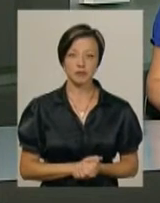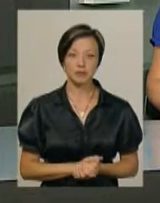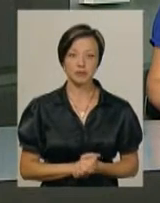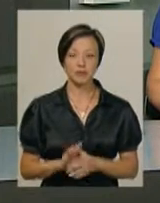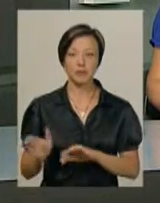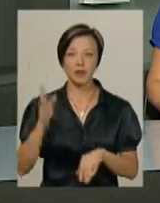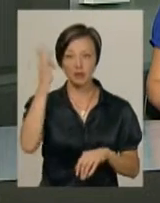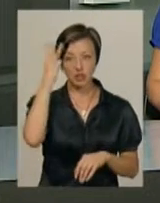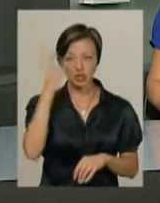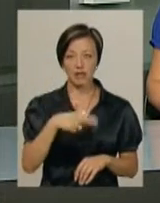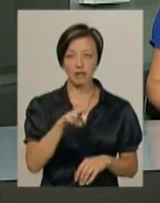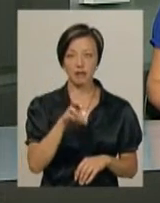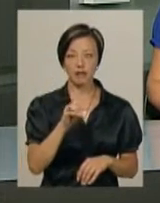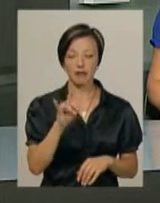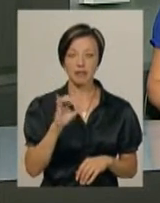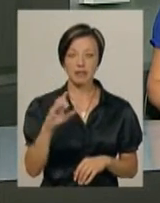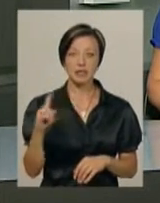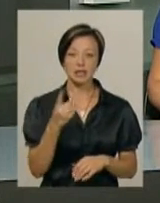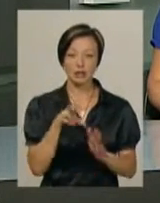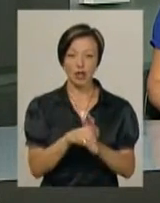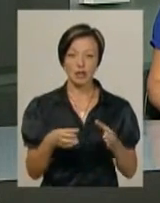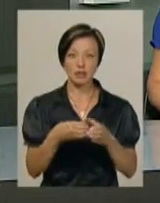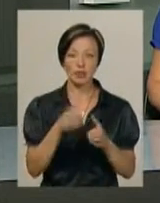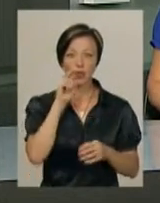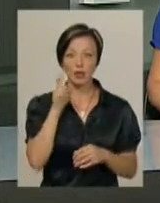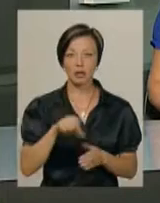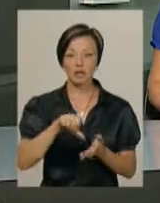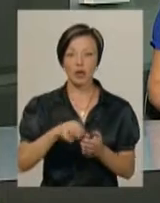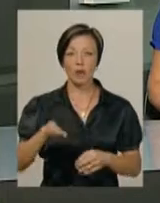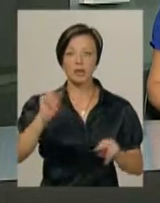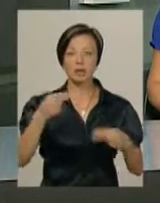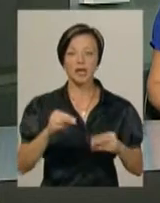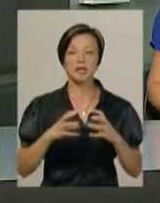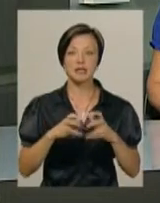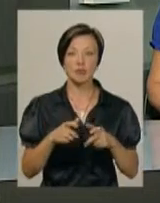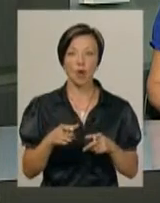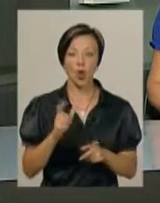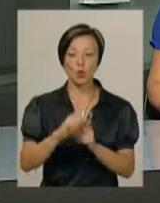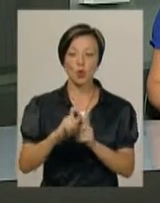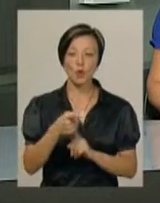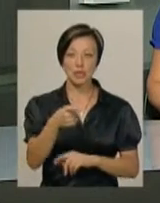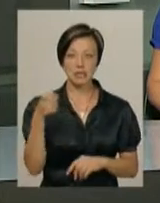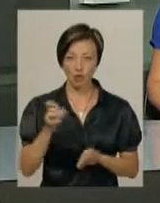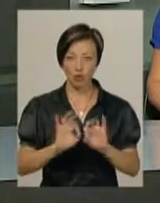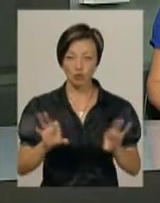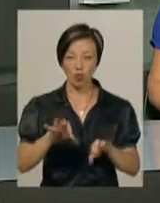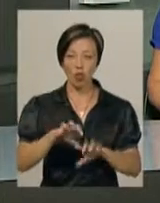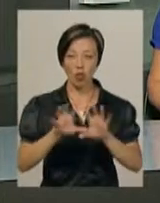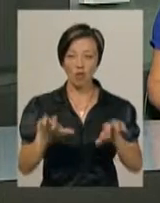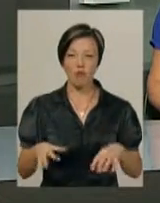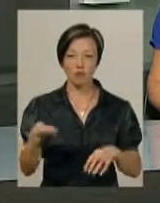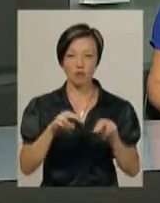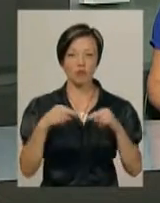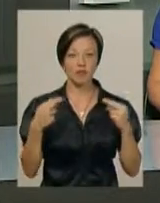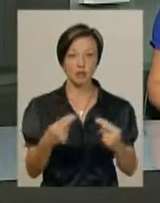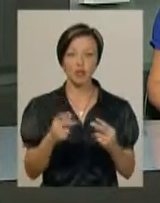Хмельничанин Денис Баблюк, єдиний у складі збірної України, представить область на чемпіонаті світу з кульової стрільби, розповів голова обласної